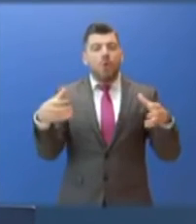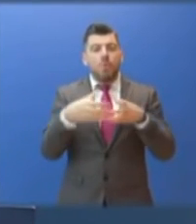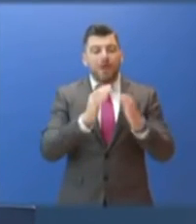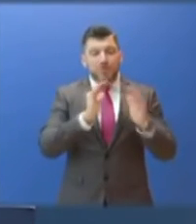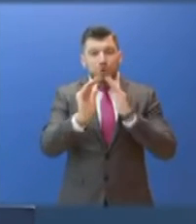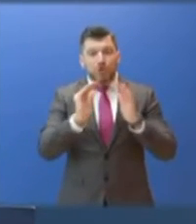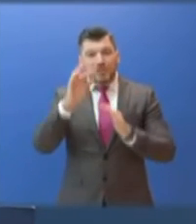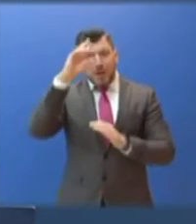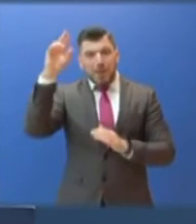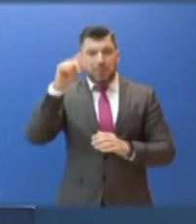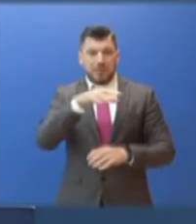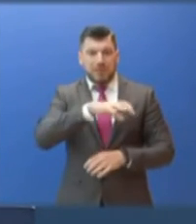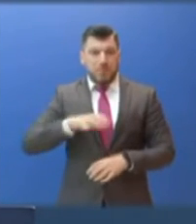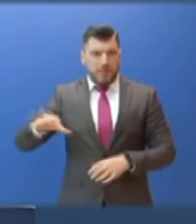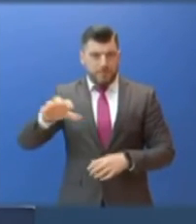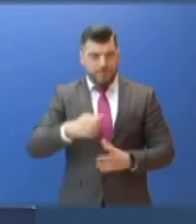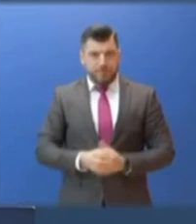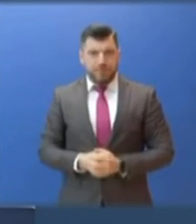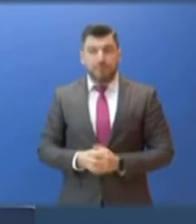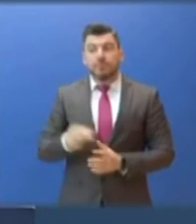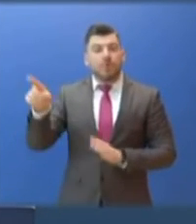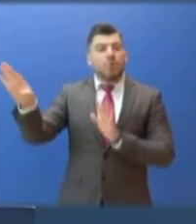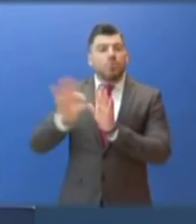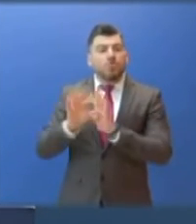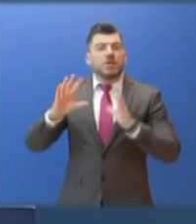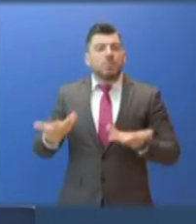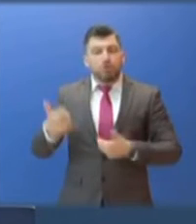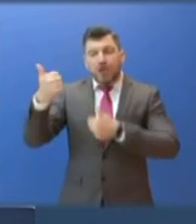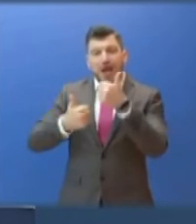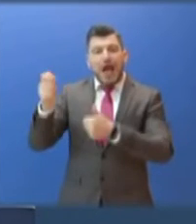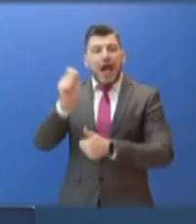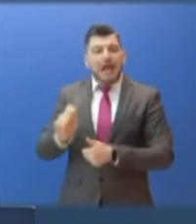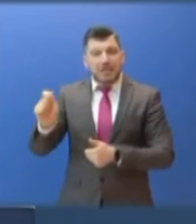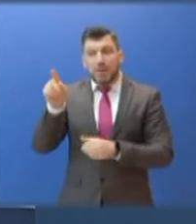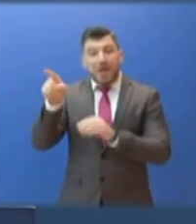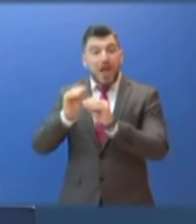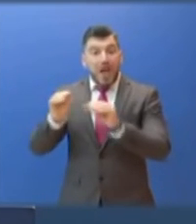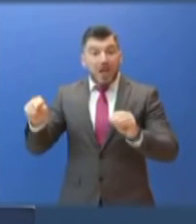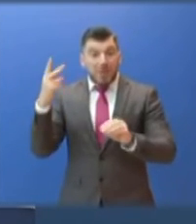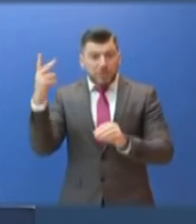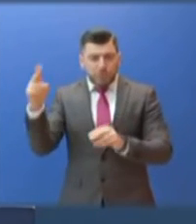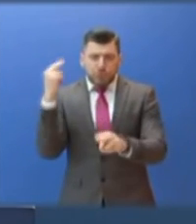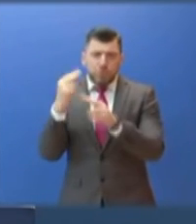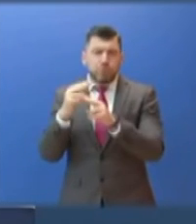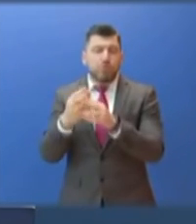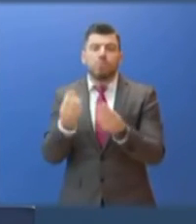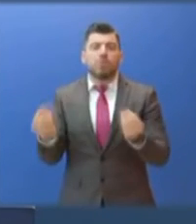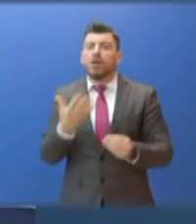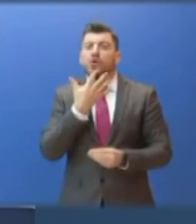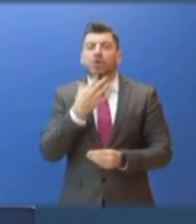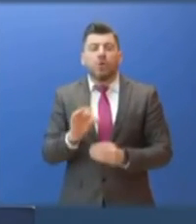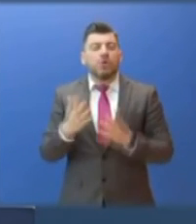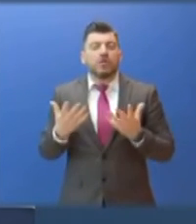Πανεπιστημιακών Ιντρυμάτων. Η πρόσληψή τους έγινε μέσω του ΑΣΕΠ και η εκπαίδευσή τους είναι μια πολύ κρίσιμη διαδικασία αφού εκτός από τις